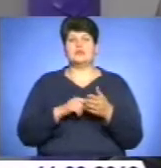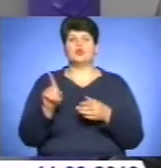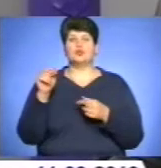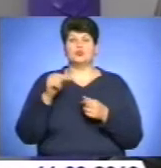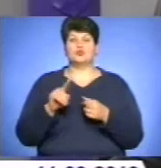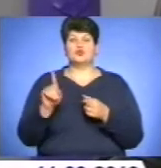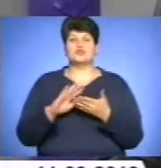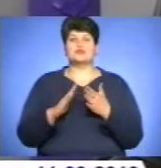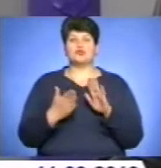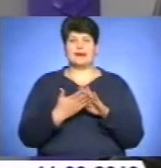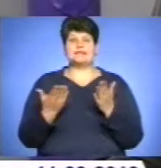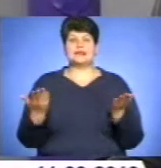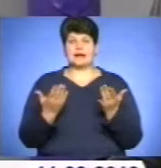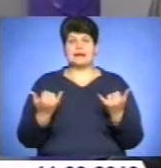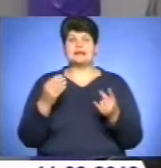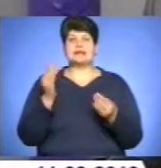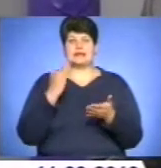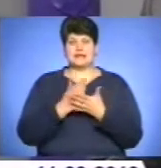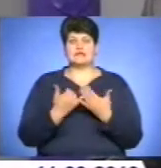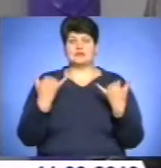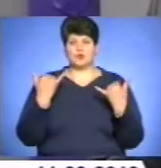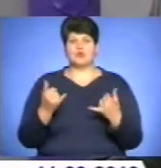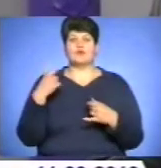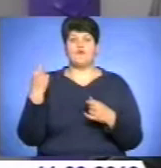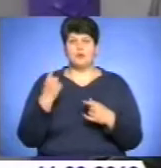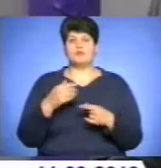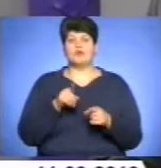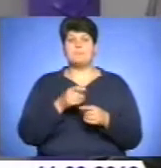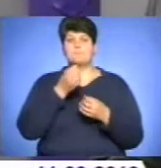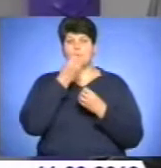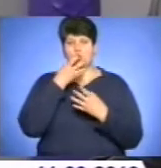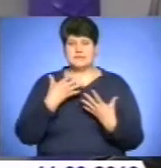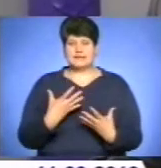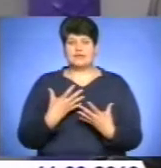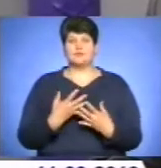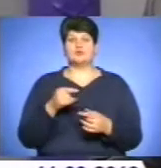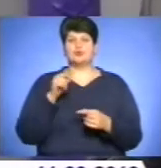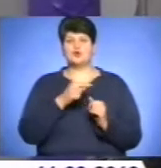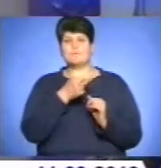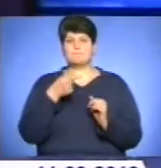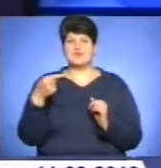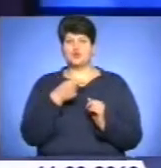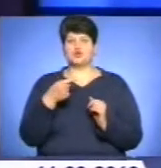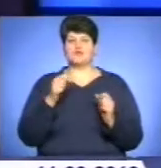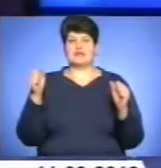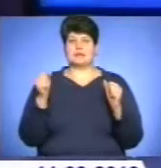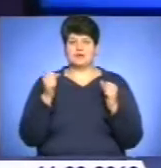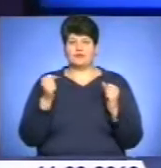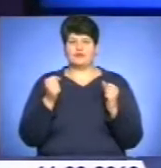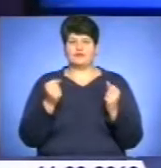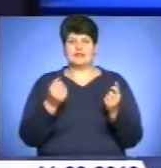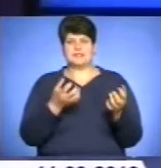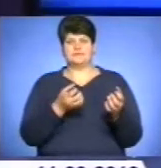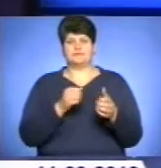Ситуація, яка склалася на сьогодні в області, вона позитивна, тому що мінусові температури вночі, вони стримують